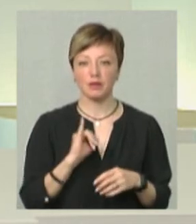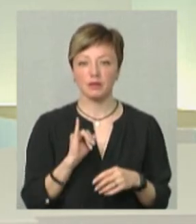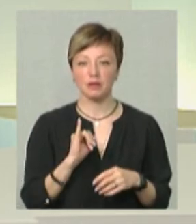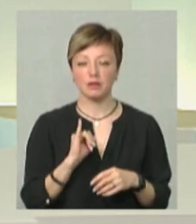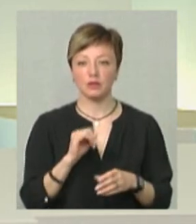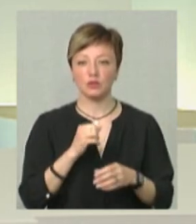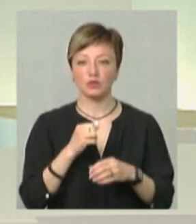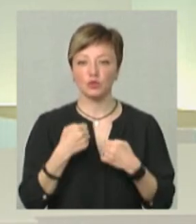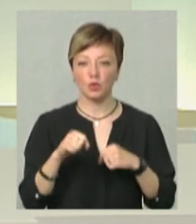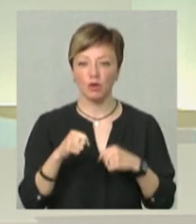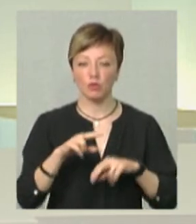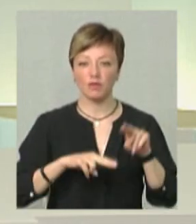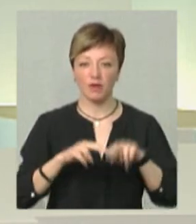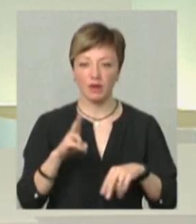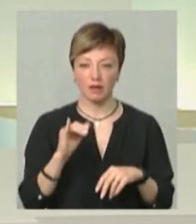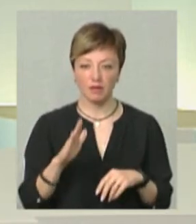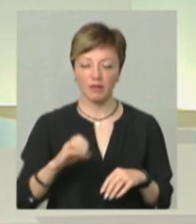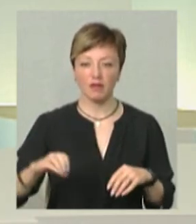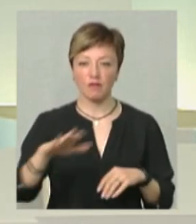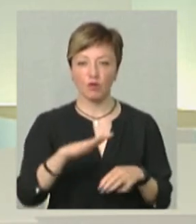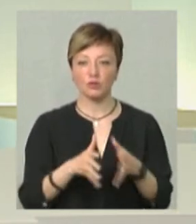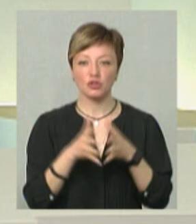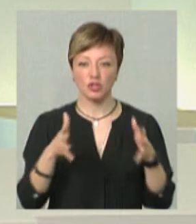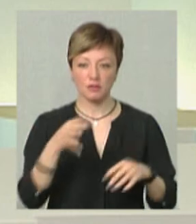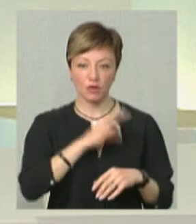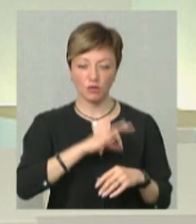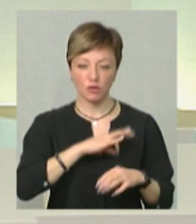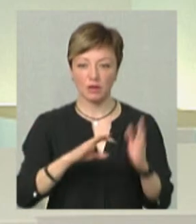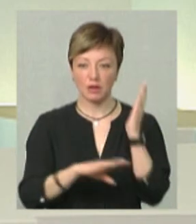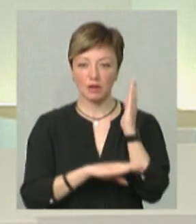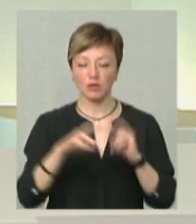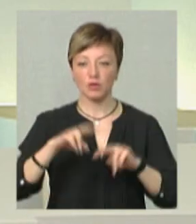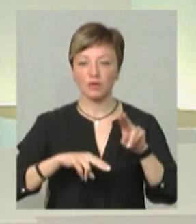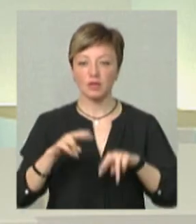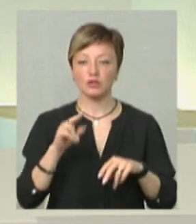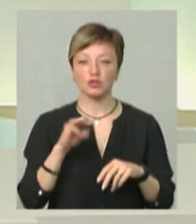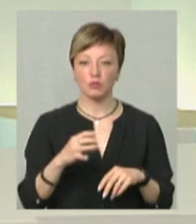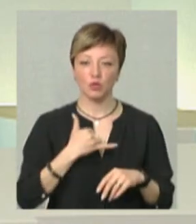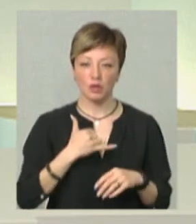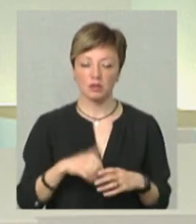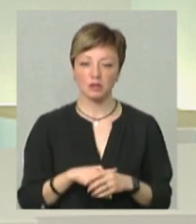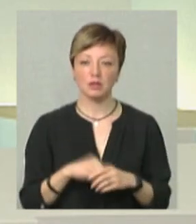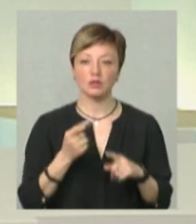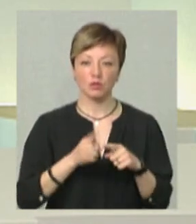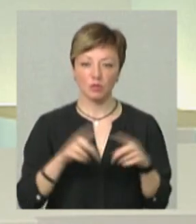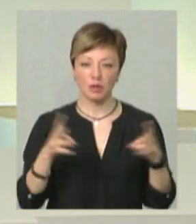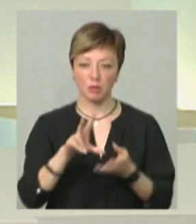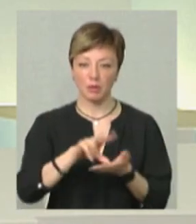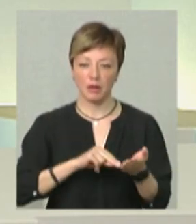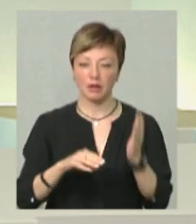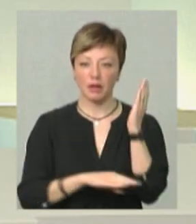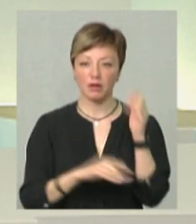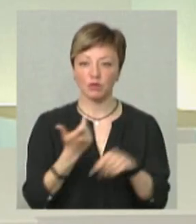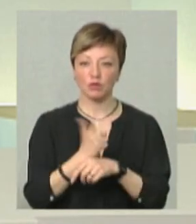і столярів-будівельників. В Європі набагато ширше використовується дерево в будівництві, ніж у нас. З цього треба брати приклад.